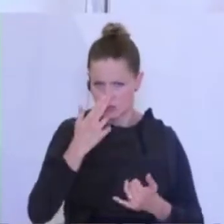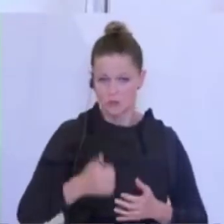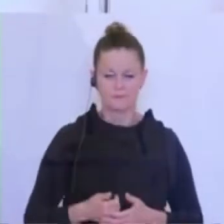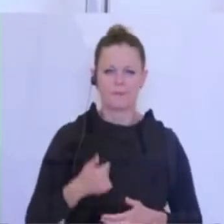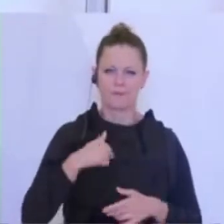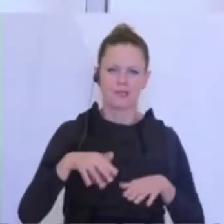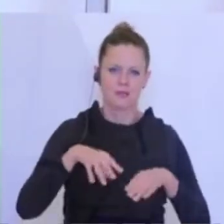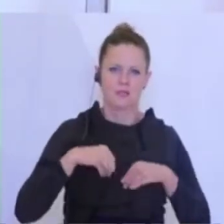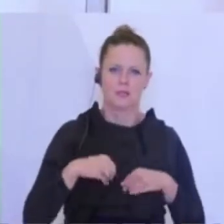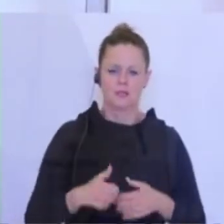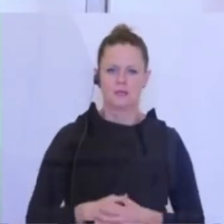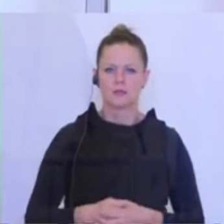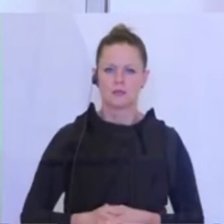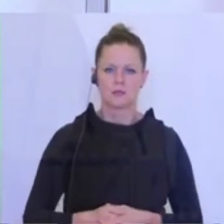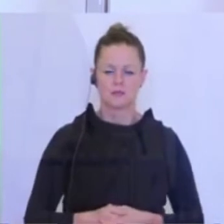einmal.